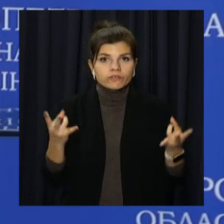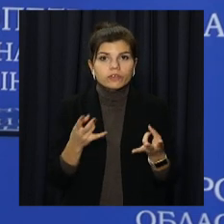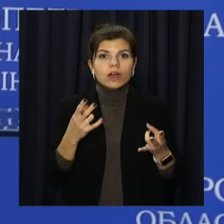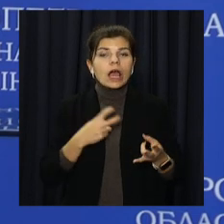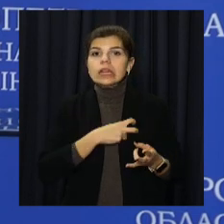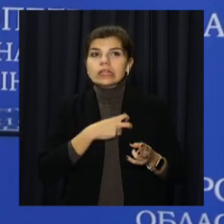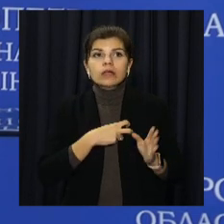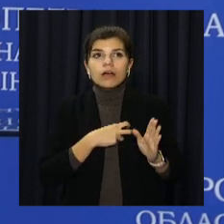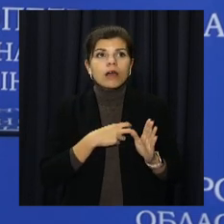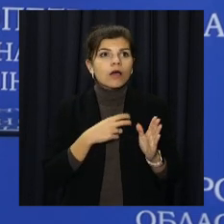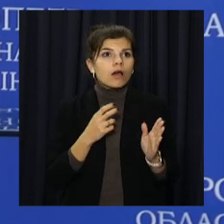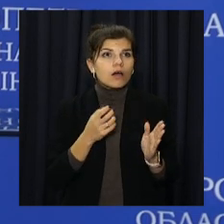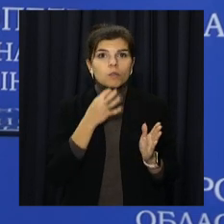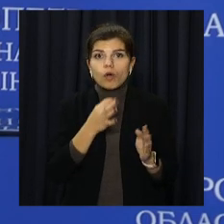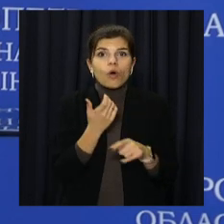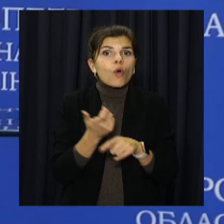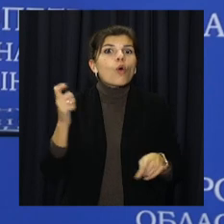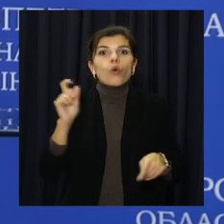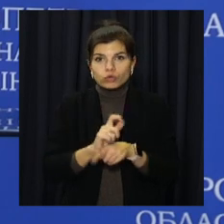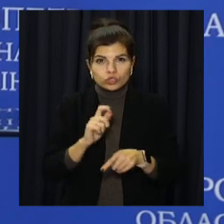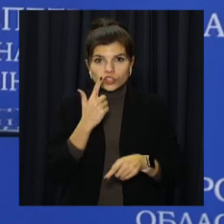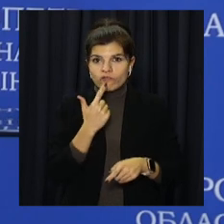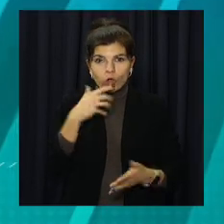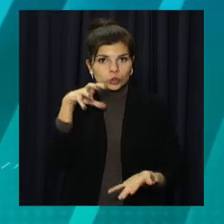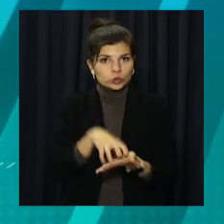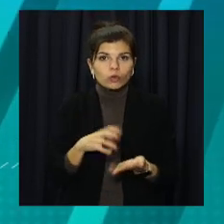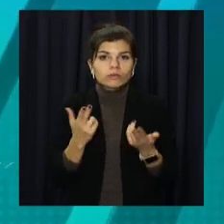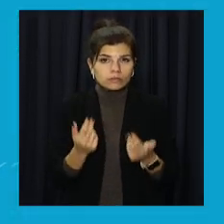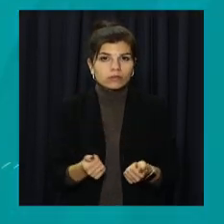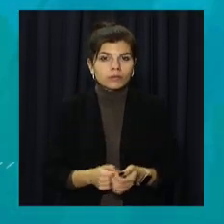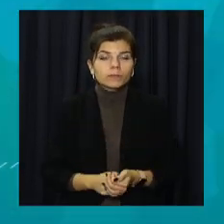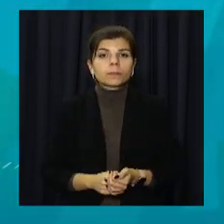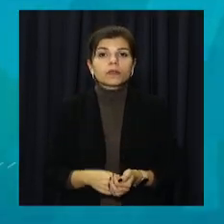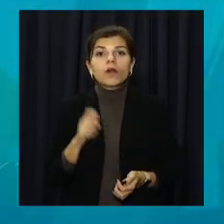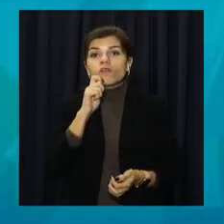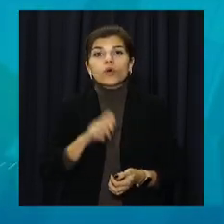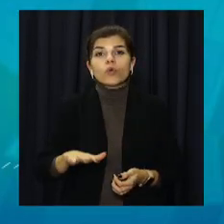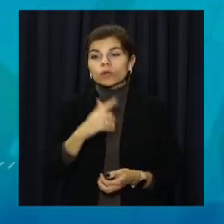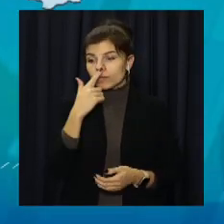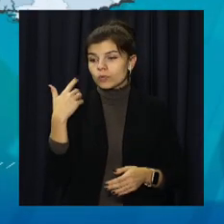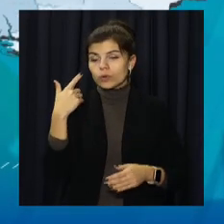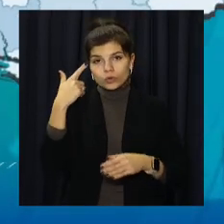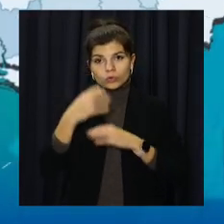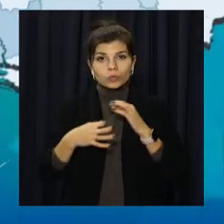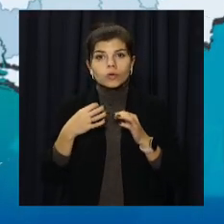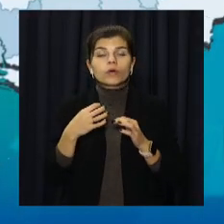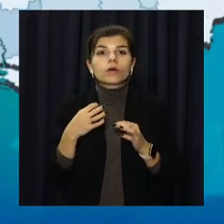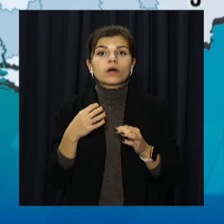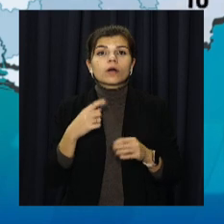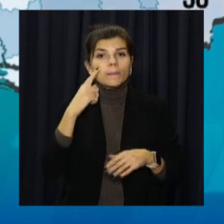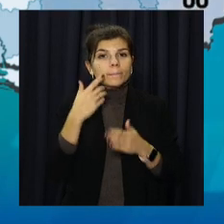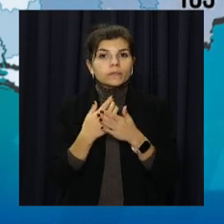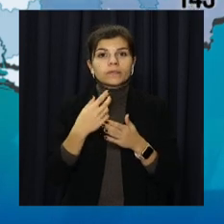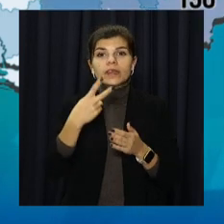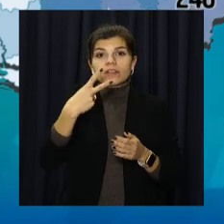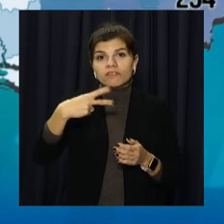ризику, а потенційно у червоній зоні. В Україні за попередню добу лабораторна підтвердила понад